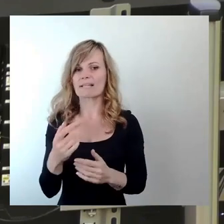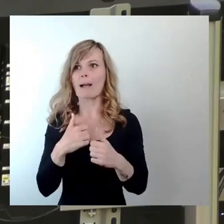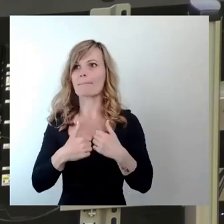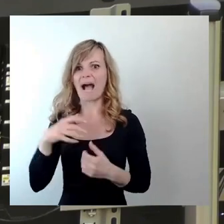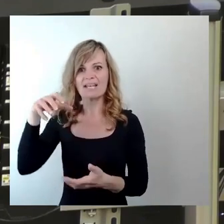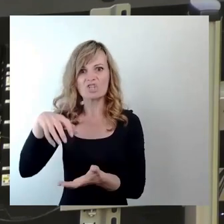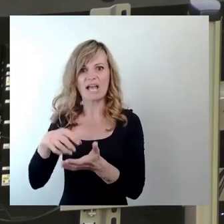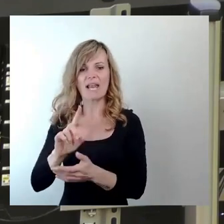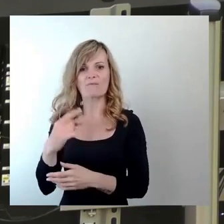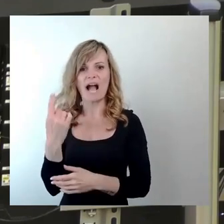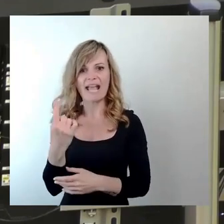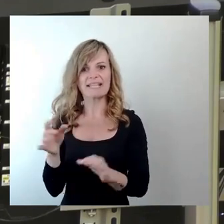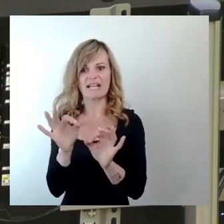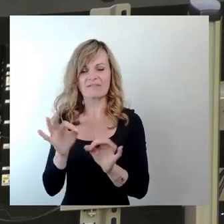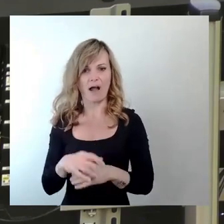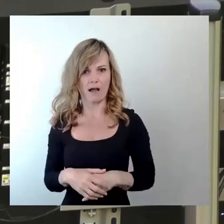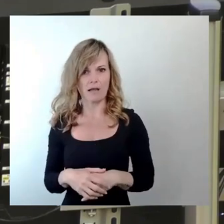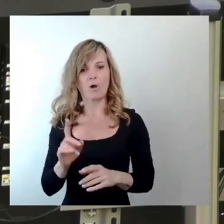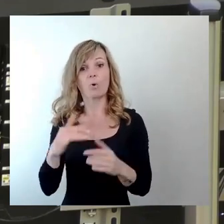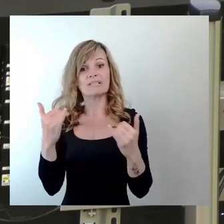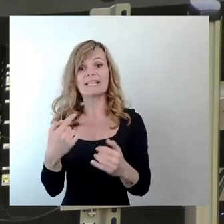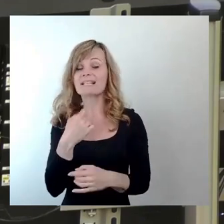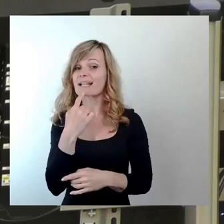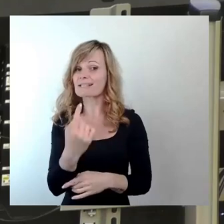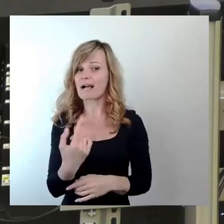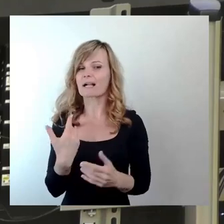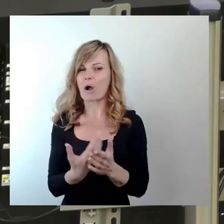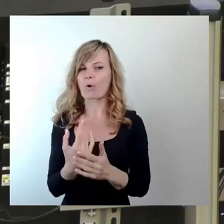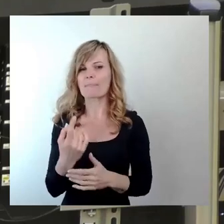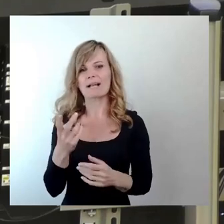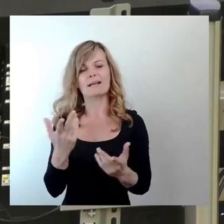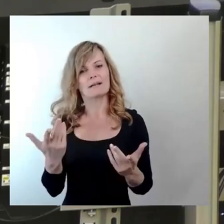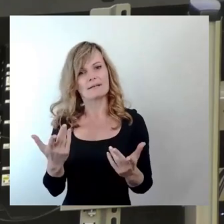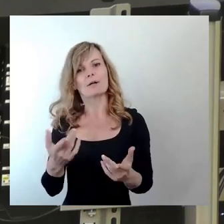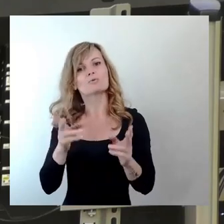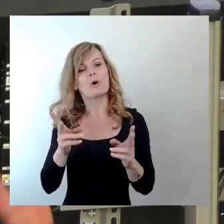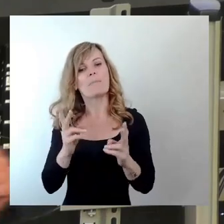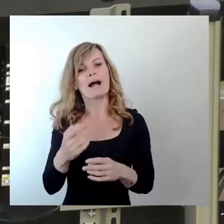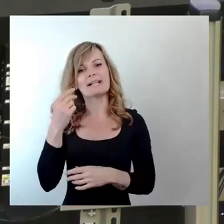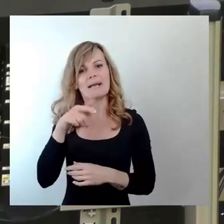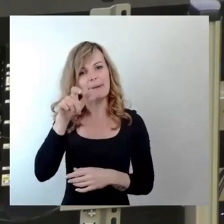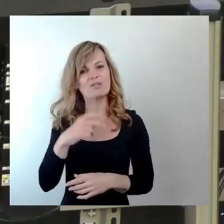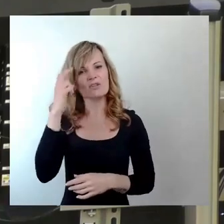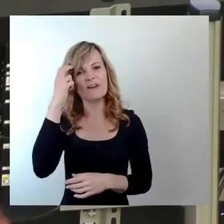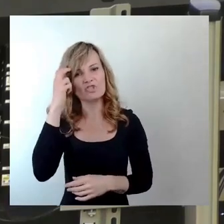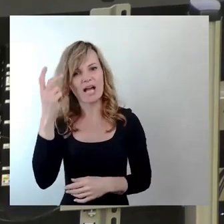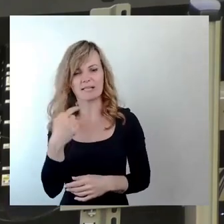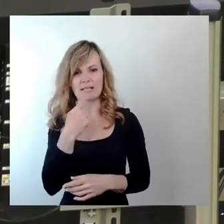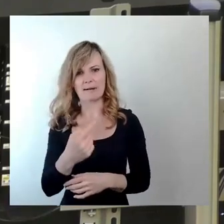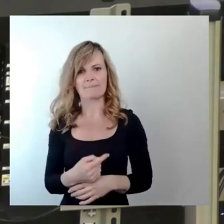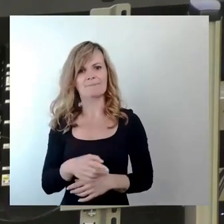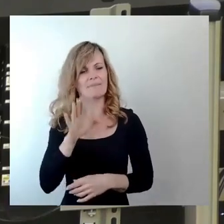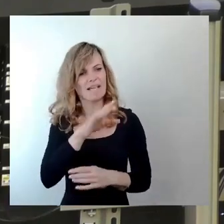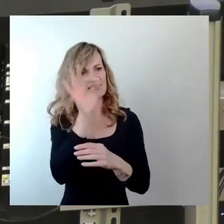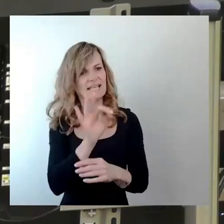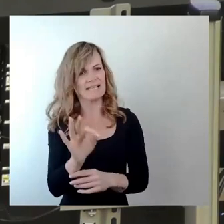eigene Gefahr. Und jetzt kann man ja an dieser Stelle auch an den von normalen Menschenverstand appellieren. Jetzt nehmen wir mal Ihre Skizze, die Sie hatten. Na